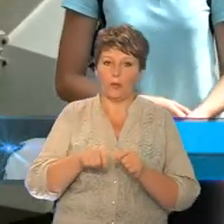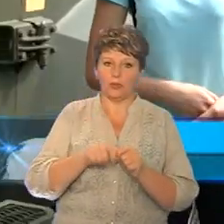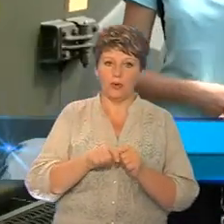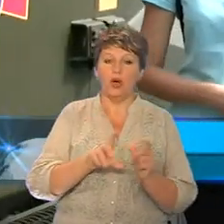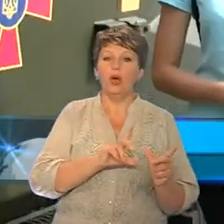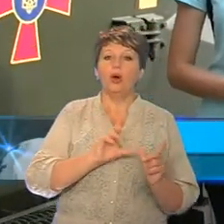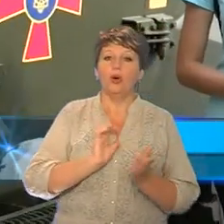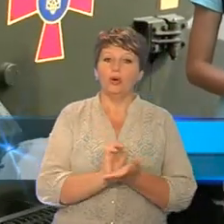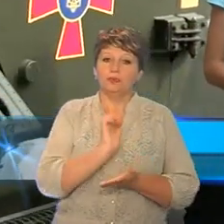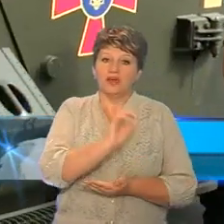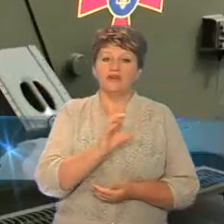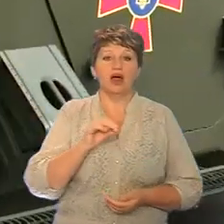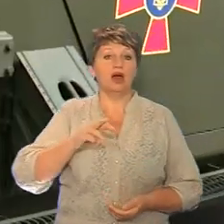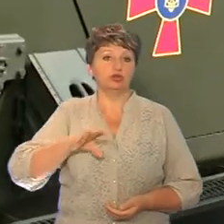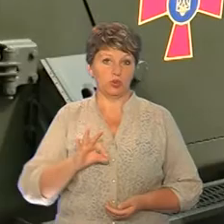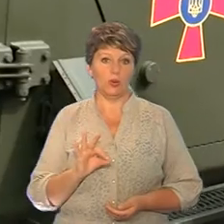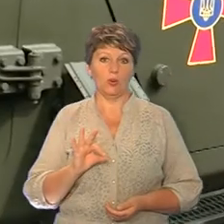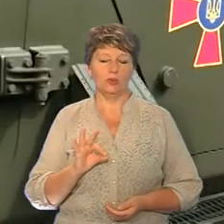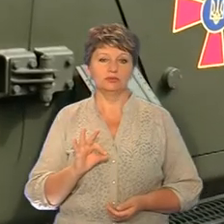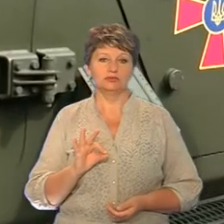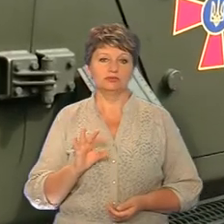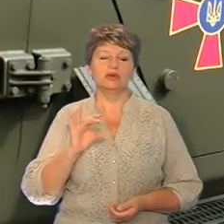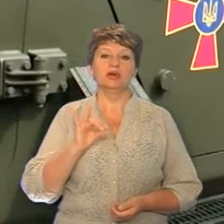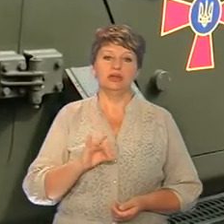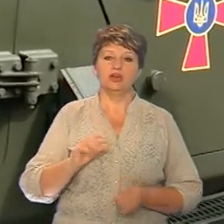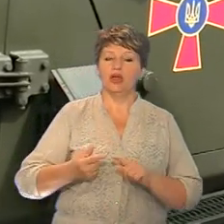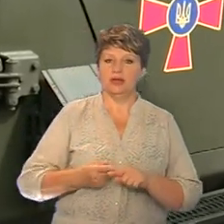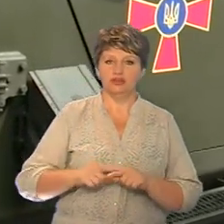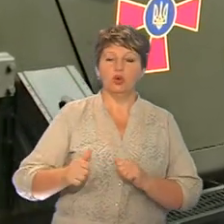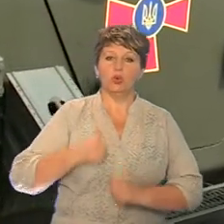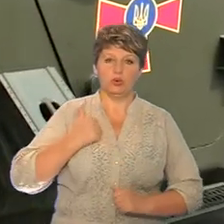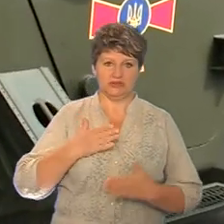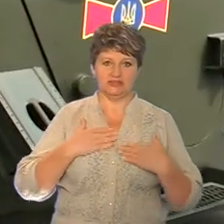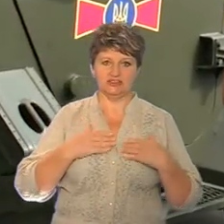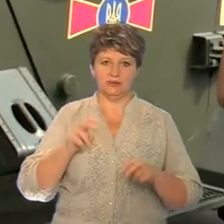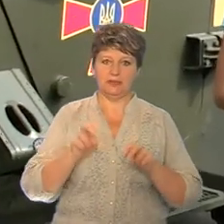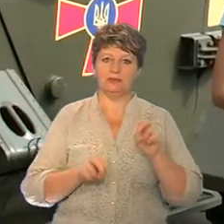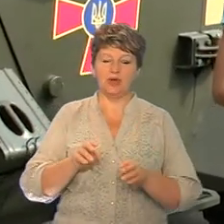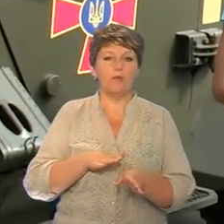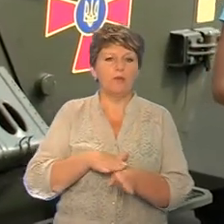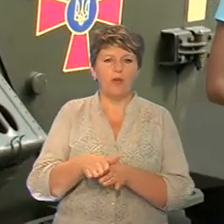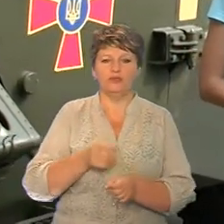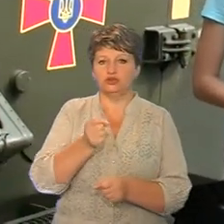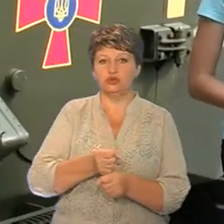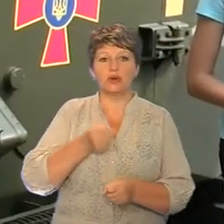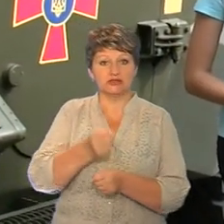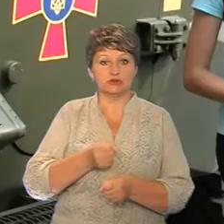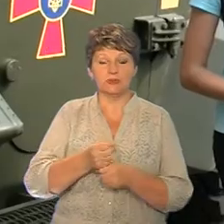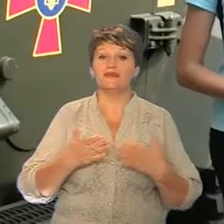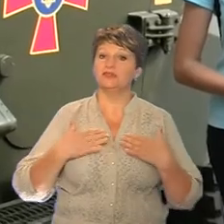поїде в АТО і, скажімо, це гордість нашого підприємства, повністю розроблений